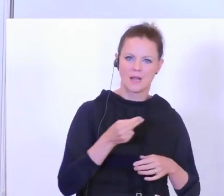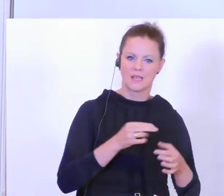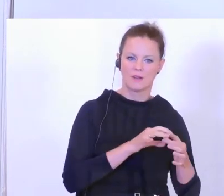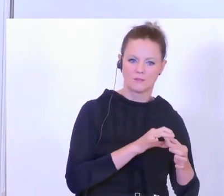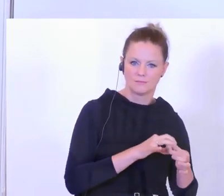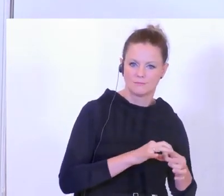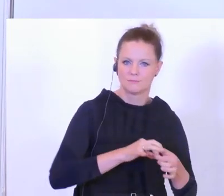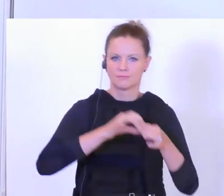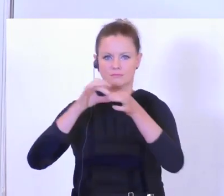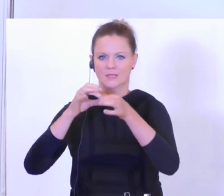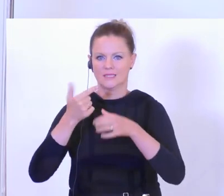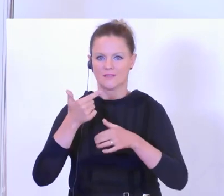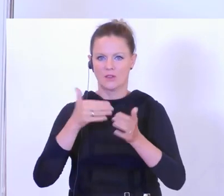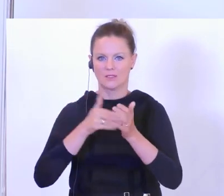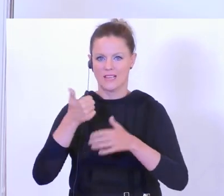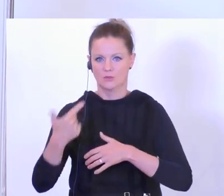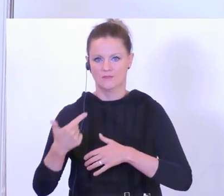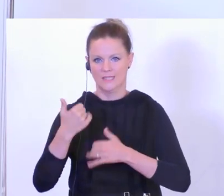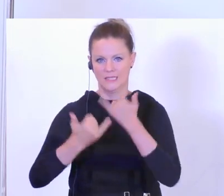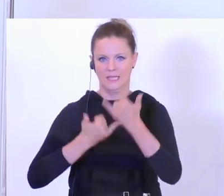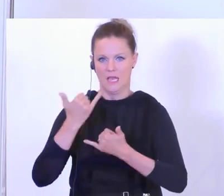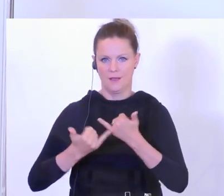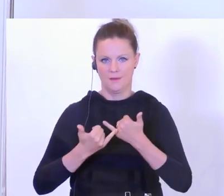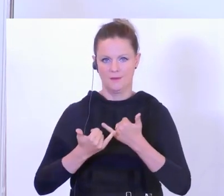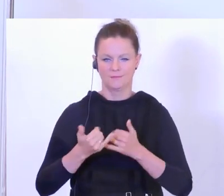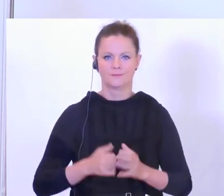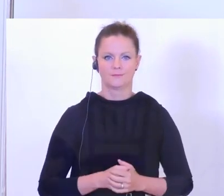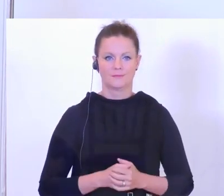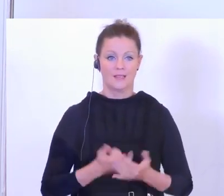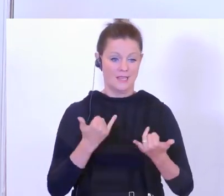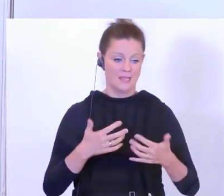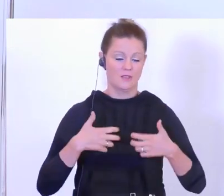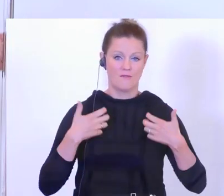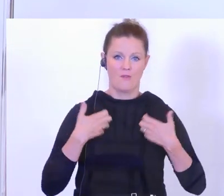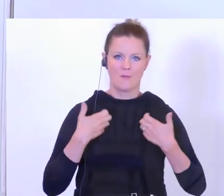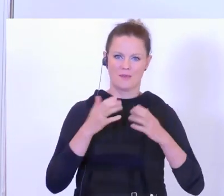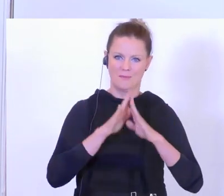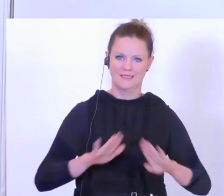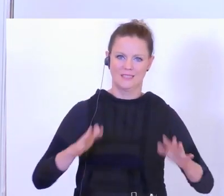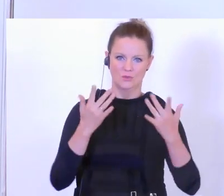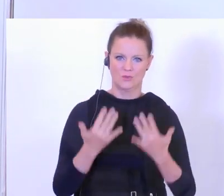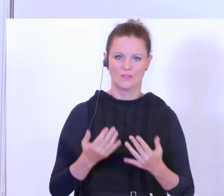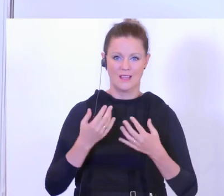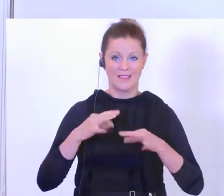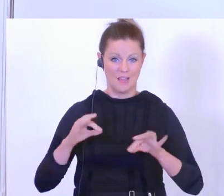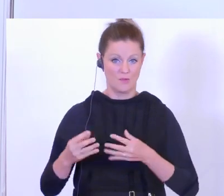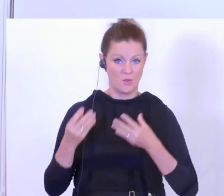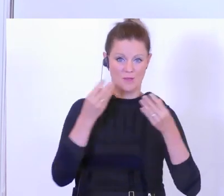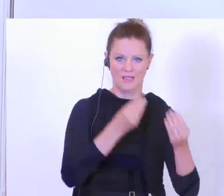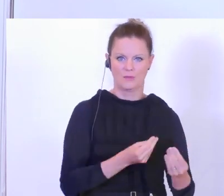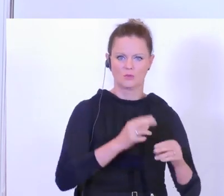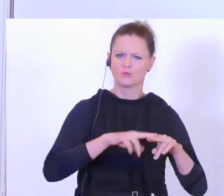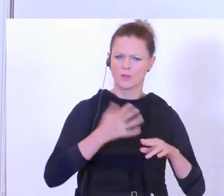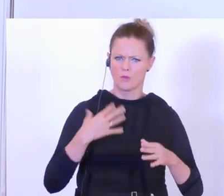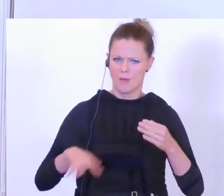2021. Ich freue mich jetzt auf die Präsentation der Zahlen. Herr General, ich darf die übergeben und werde mich dann